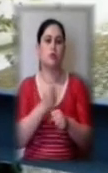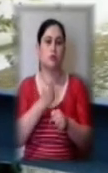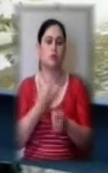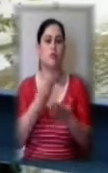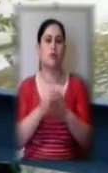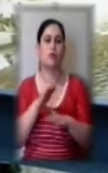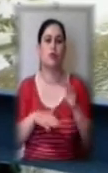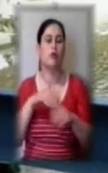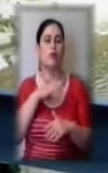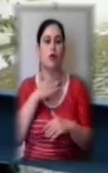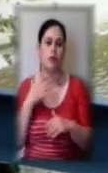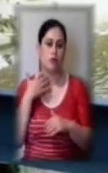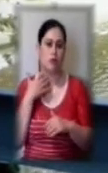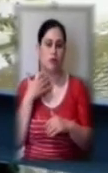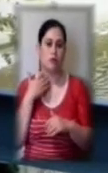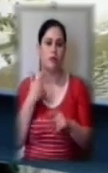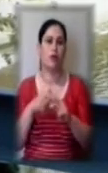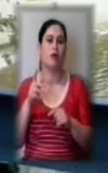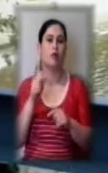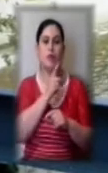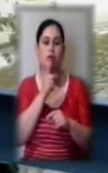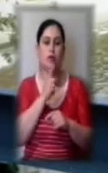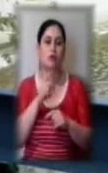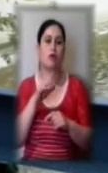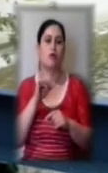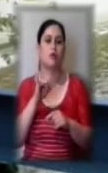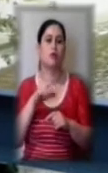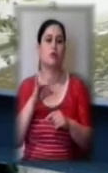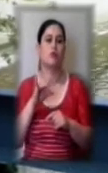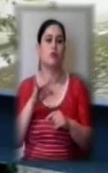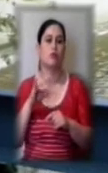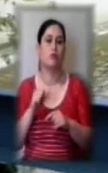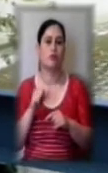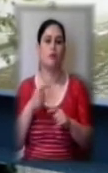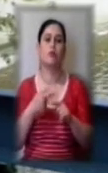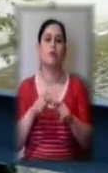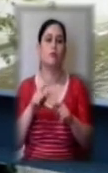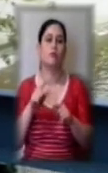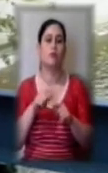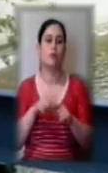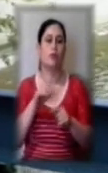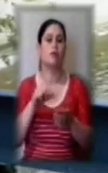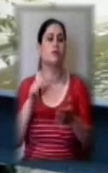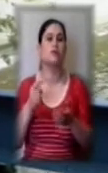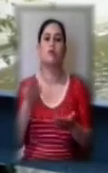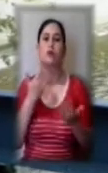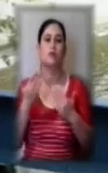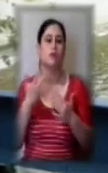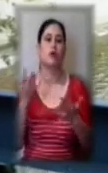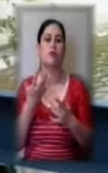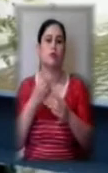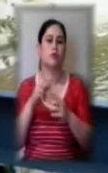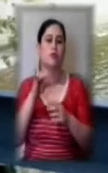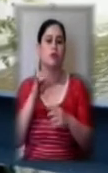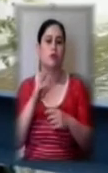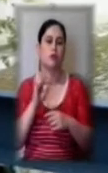малих архітектурних форм, мафів так називаємих, не залучаючи сюди якісь там підрядників. Ви